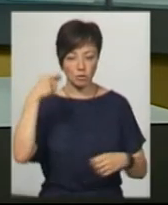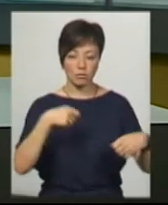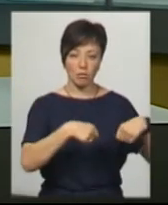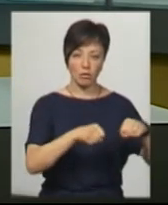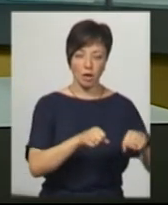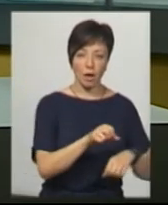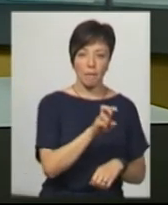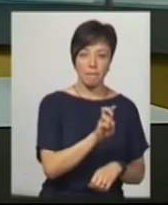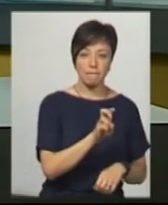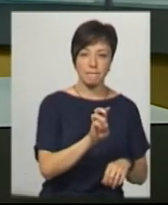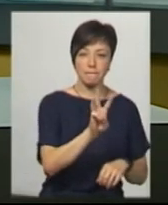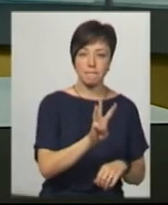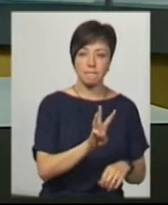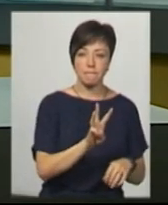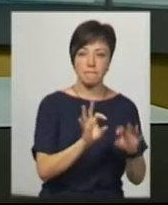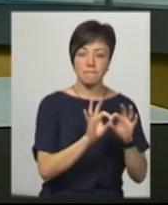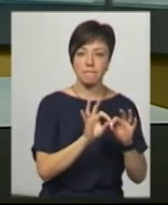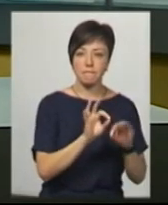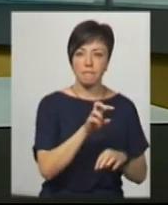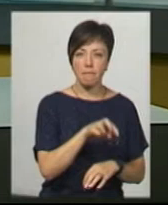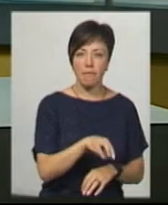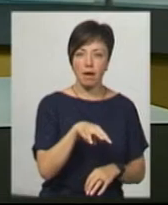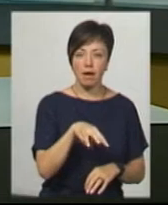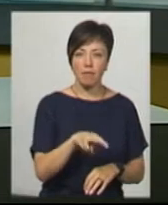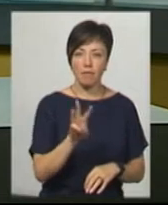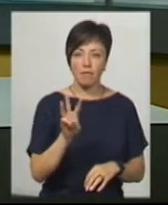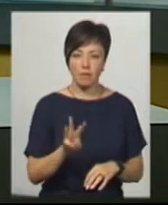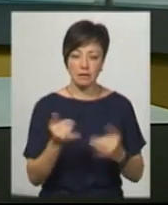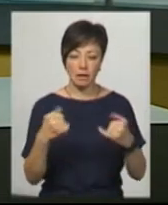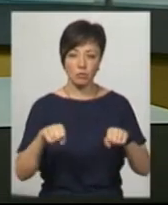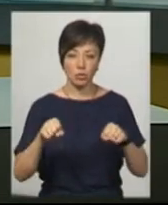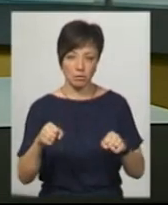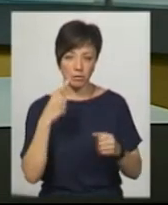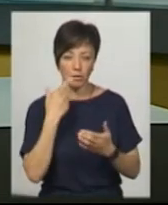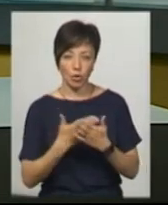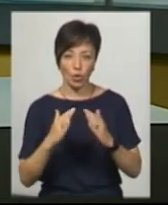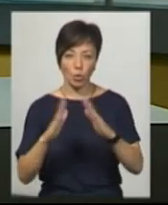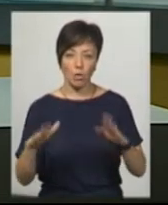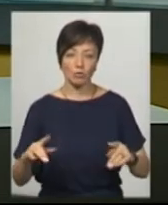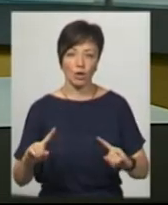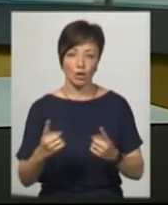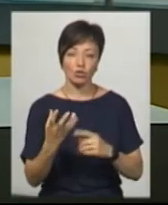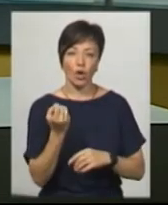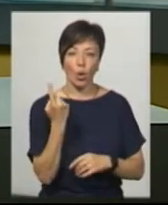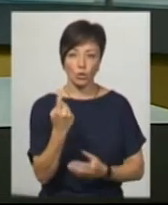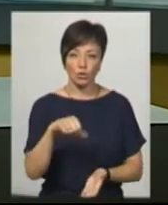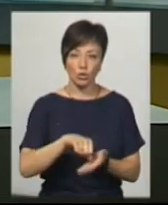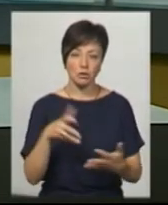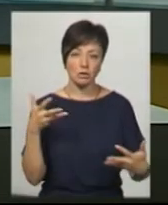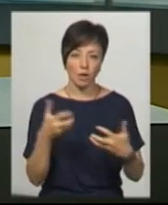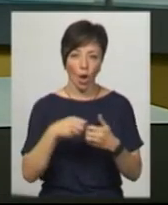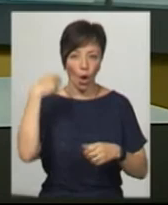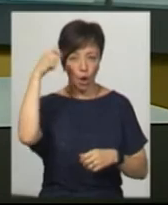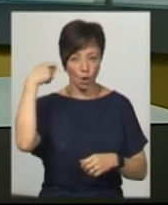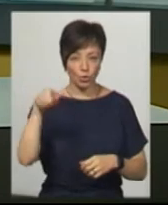мотоцикл «БМВ». Наразі один підозрюваний мотоцикліст Сергій Владико знаходиться під домашнім арештом. Ще один учасник ДТП